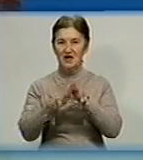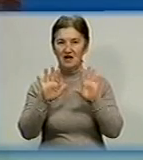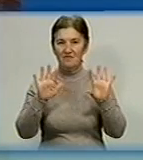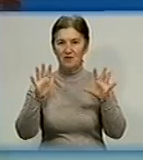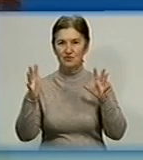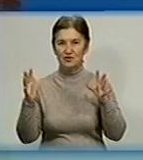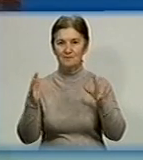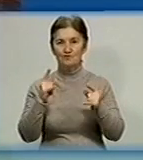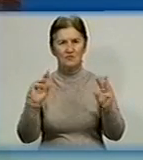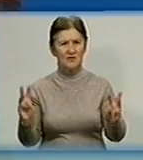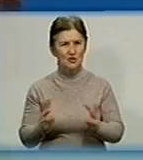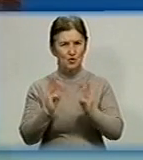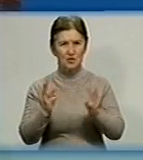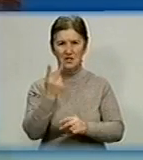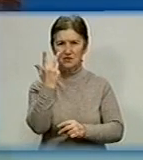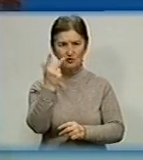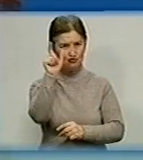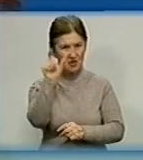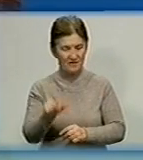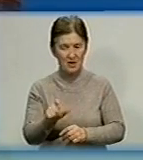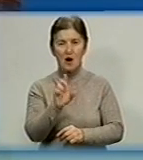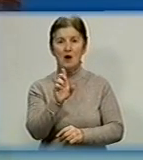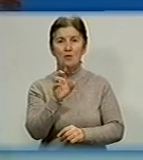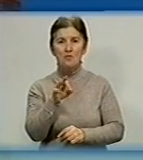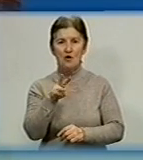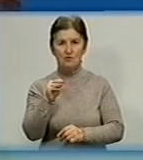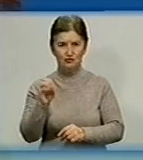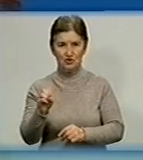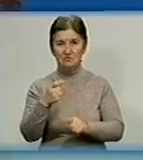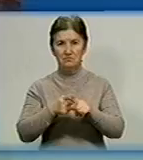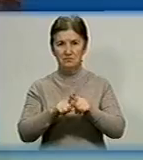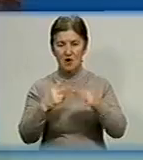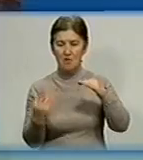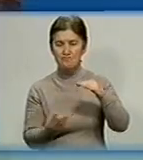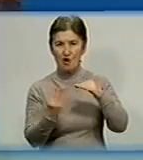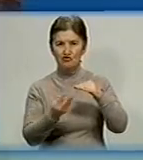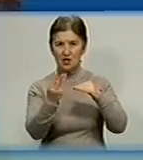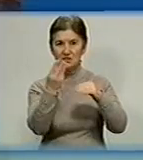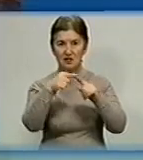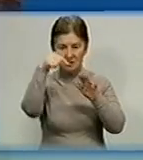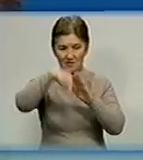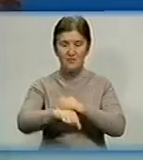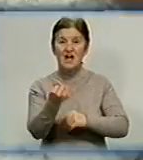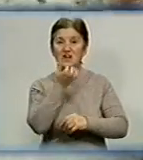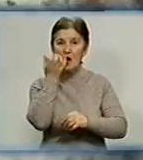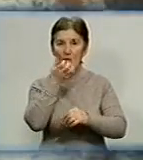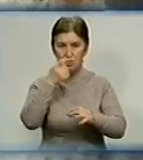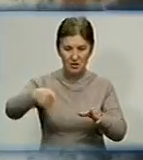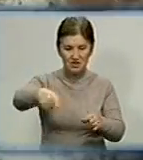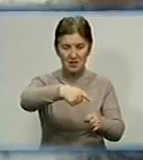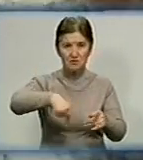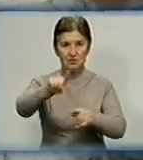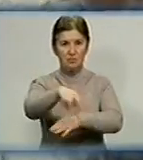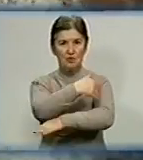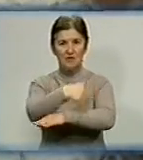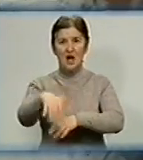У Кіровограджі згоріли троє безхатченків. Причиною загибелі стала пожежа у колекторі теплотраси. Трагедія сталася по вулиці